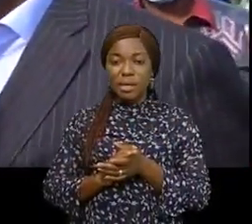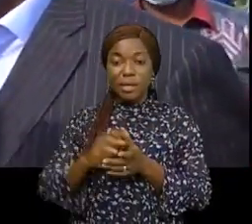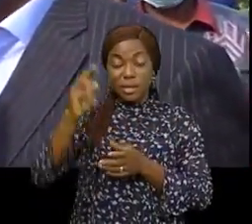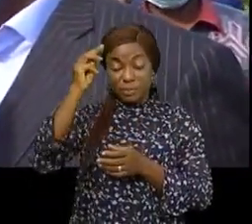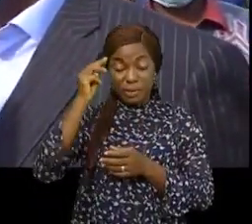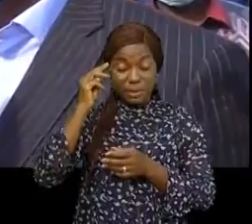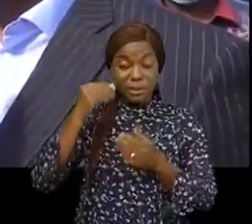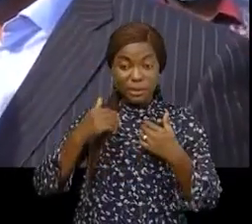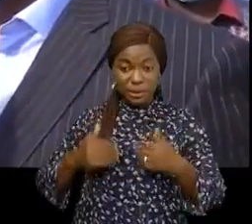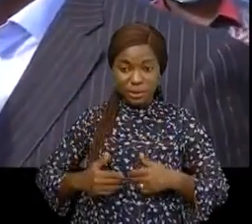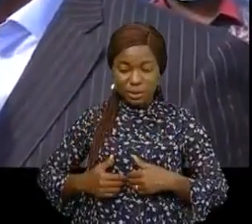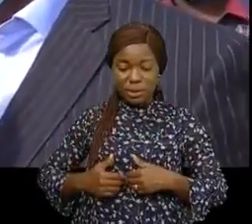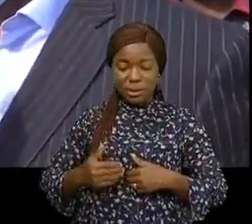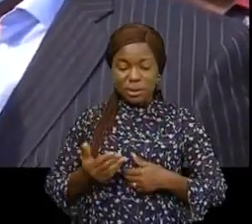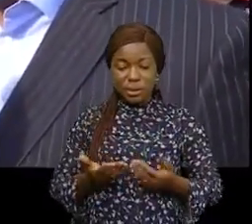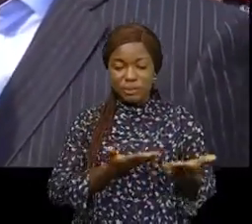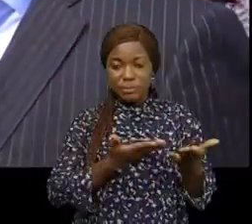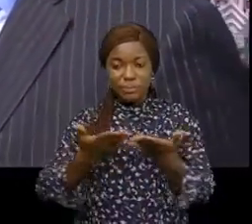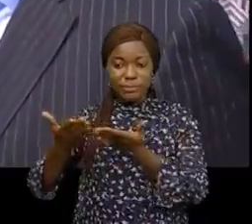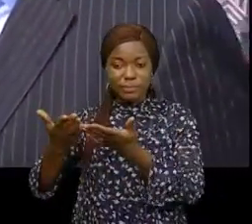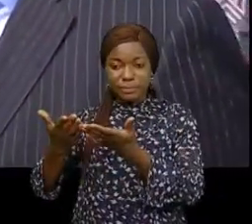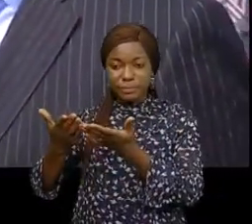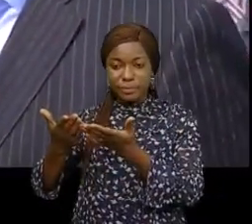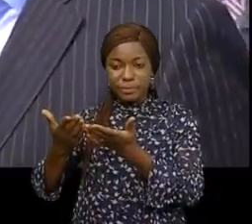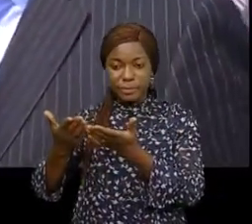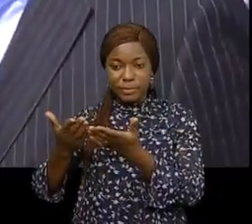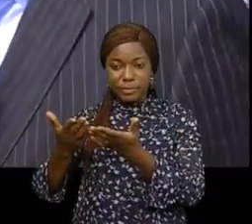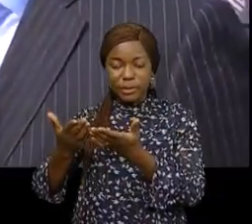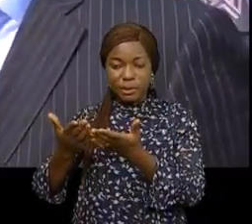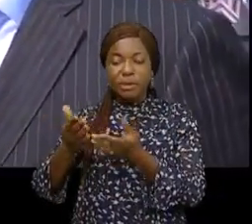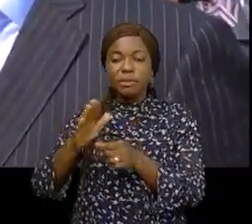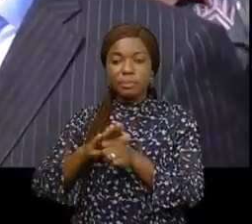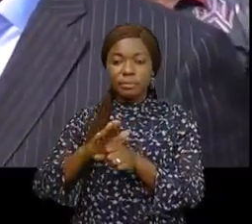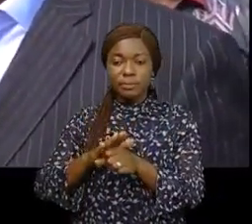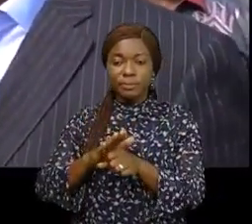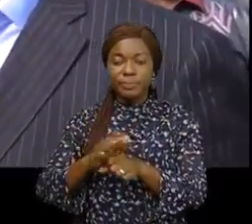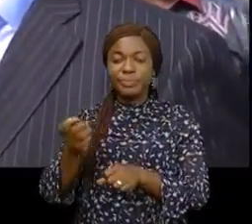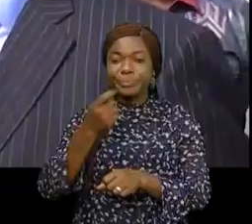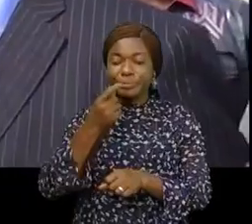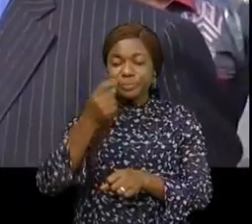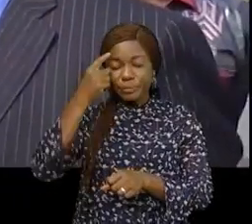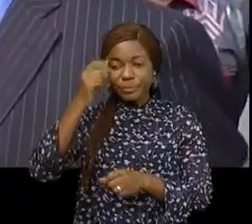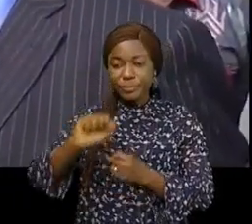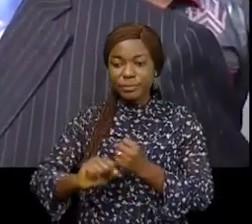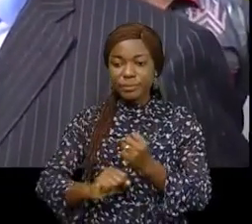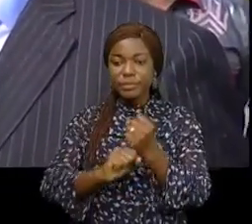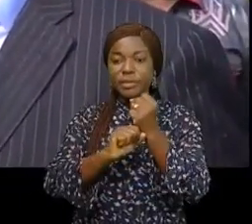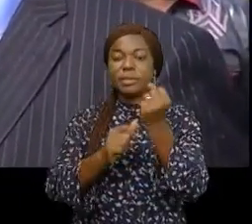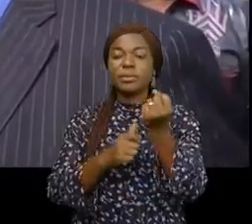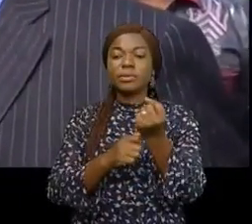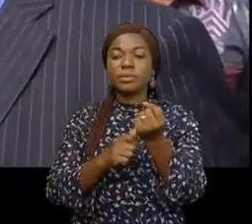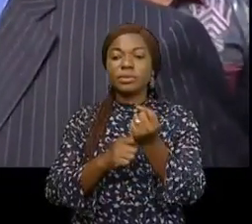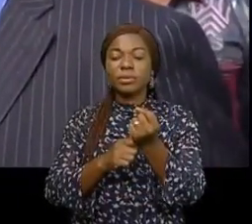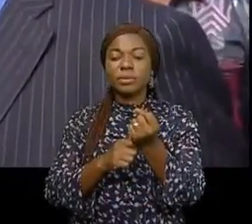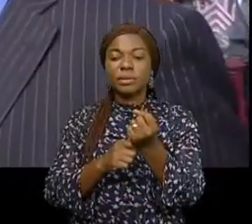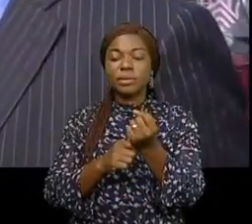en médicaments et en aliments pour soutenir les personnes vulnérables